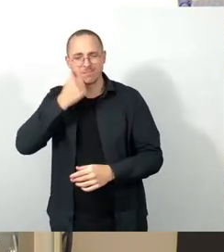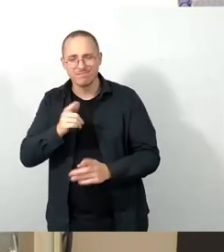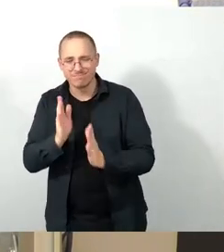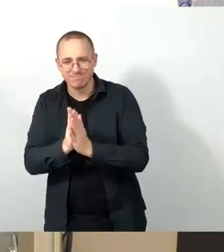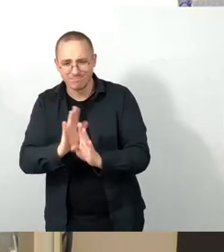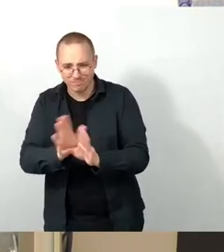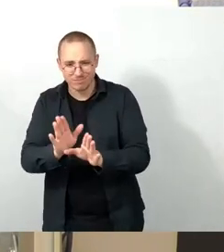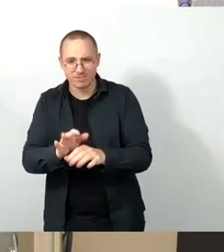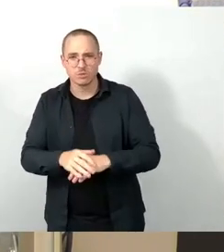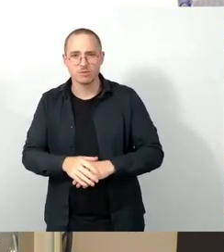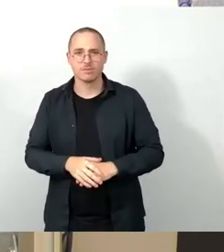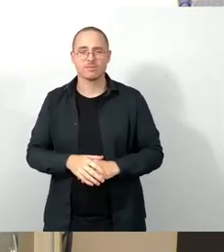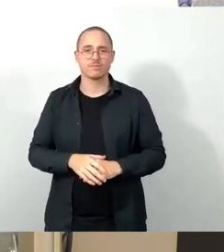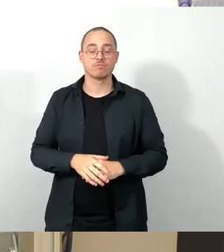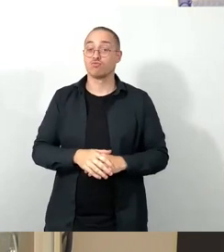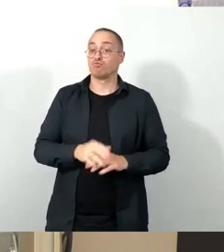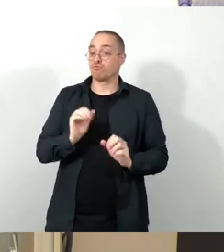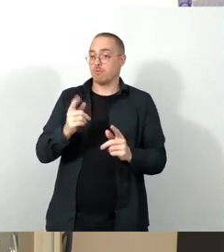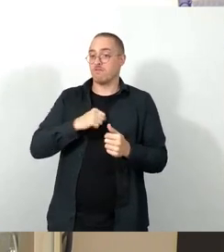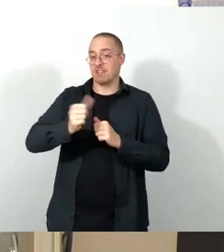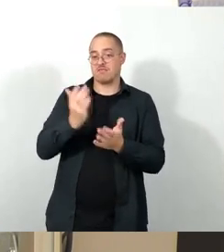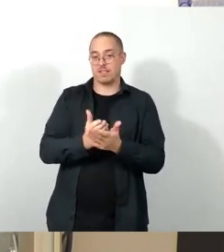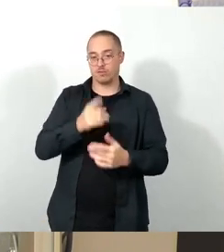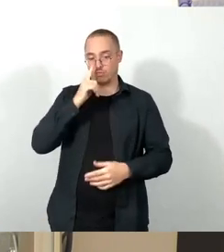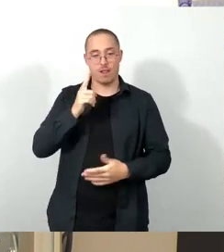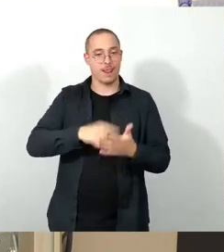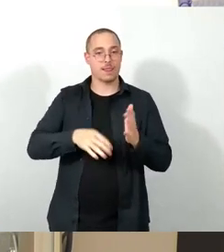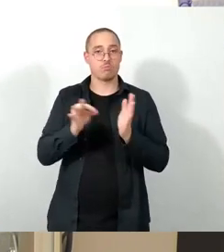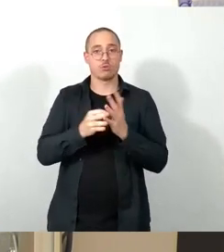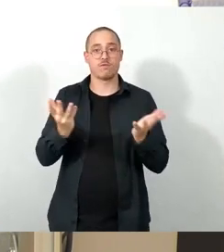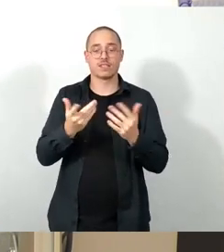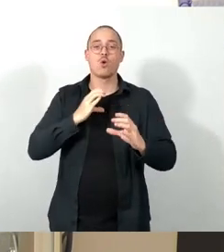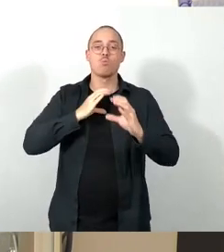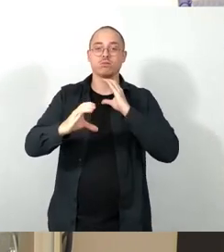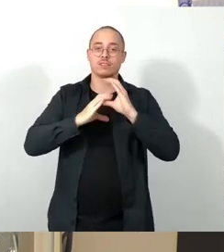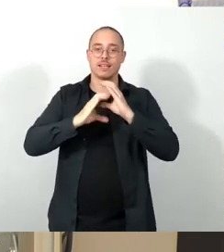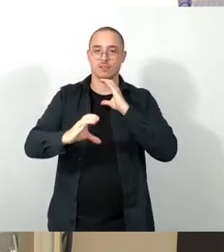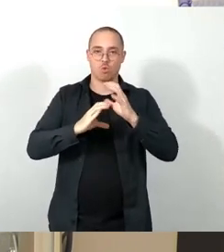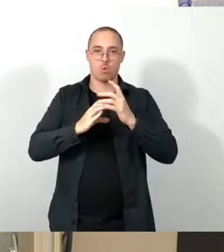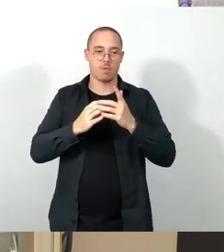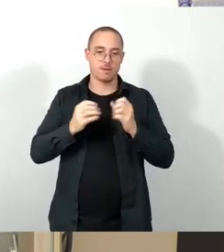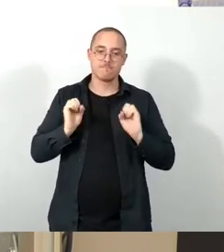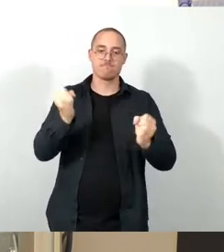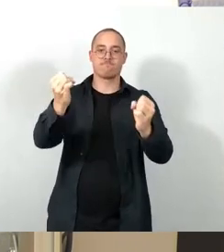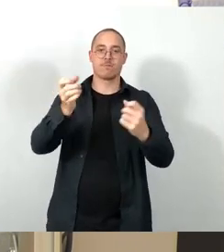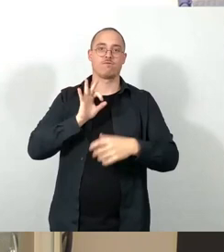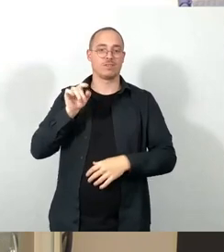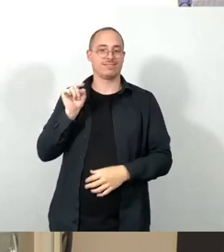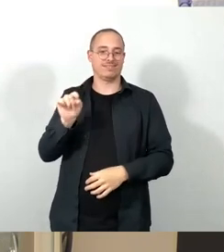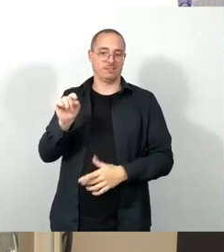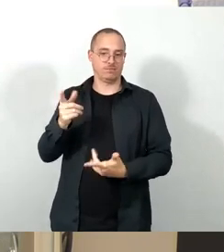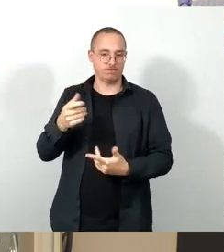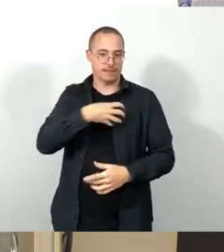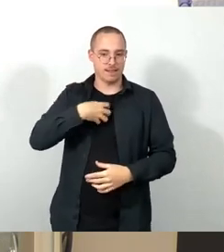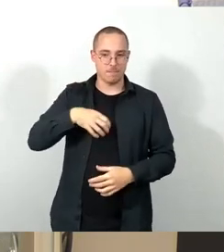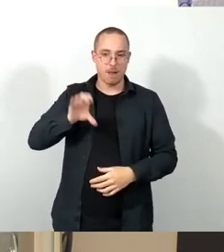Ja, ich bin eigentlich auch fertig. Der letzte Punkt ist die Kommunikationsoffensive, um auf dieses gute und wichtige Instrument auch nochmal aufmerksam zu machen. Und ich würde